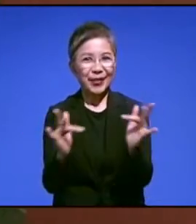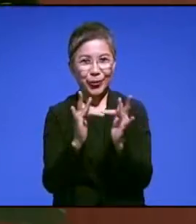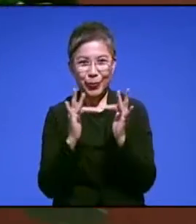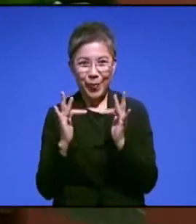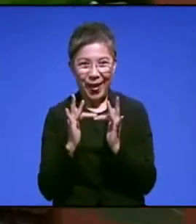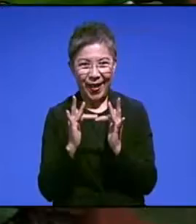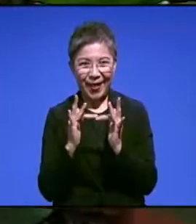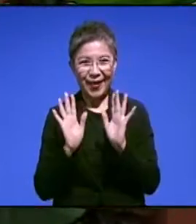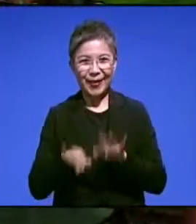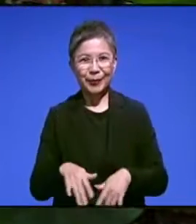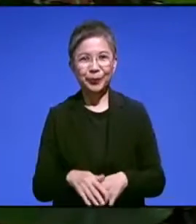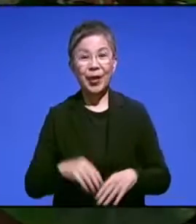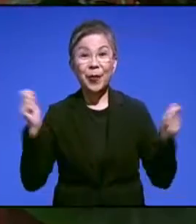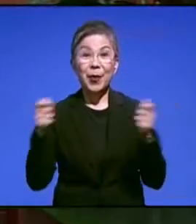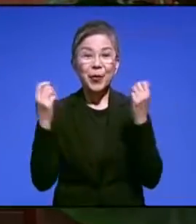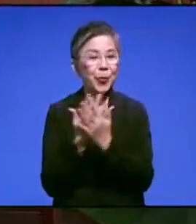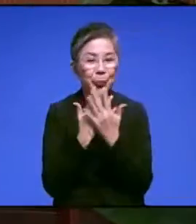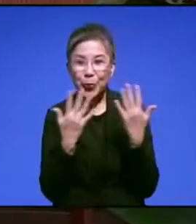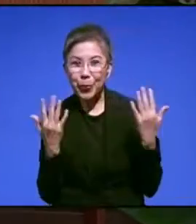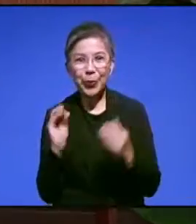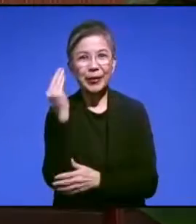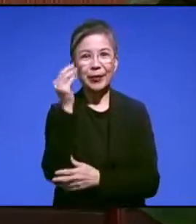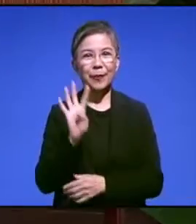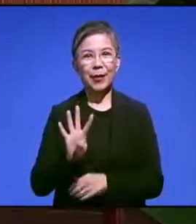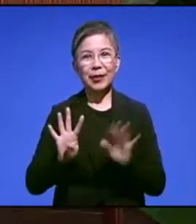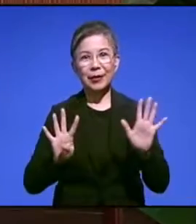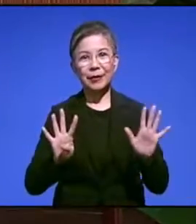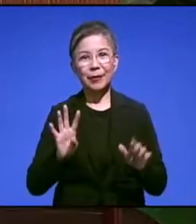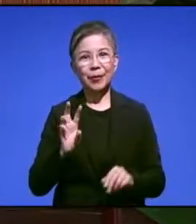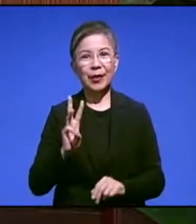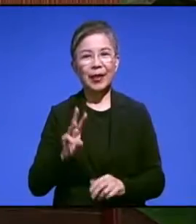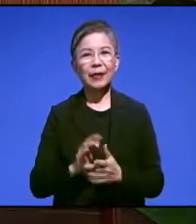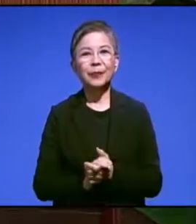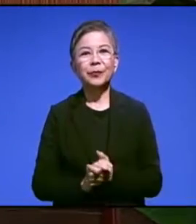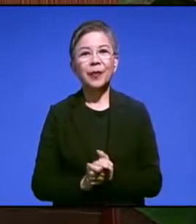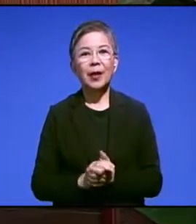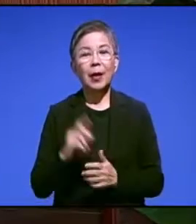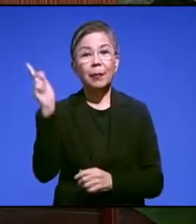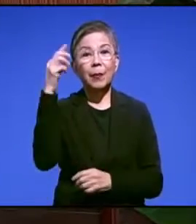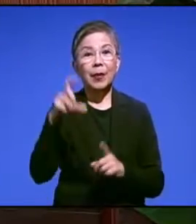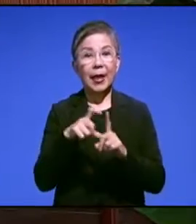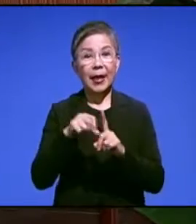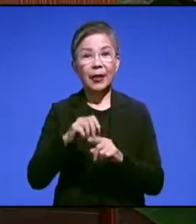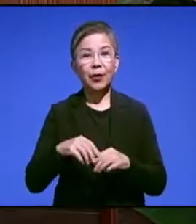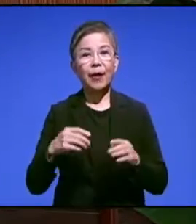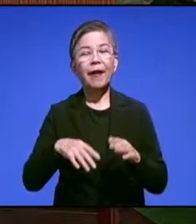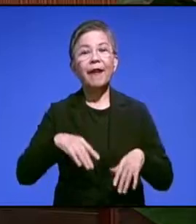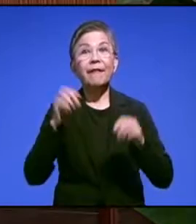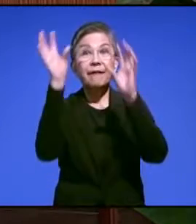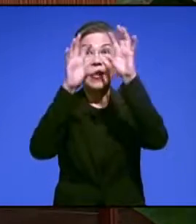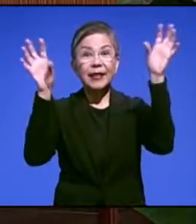Nah dalam rangka merayakan hut DKI Jakarta yang ke-439, Pemprov DKI Jakarta mengadakan festival